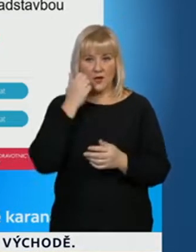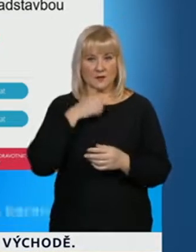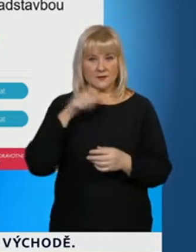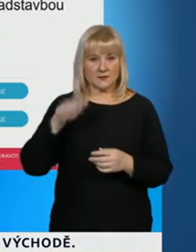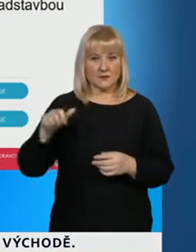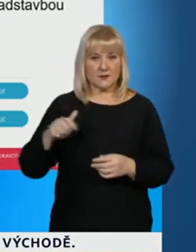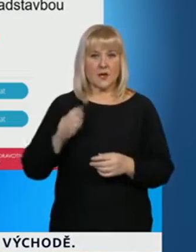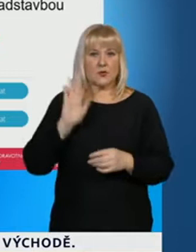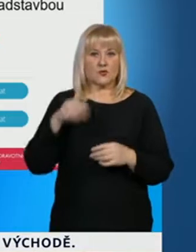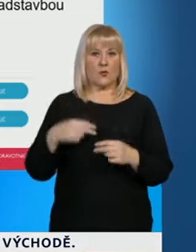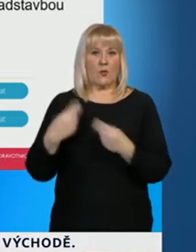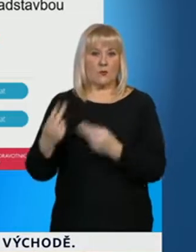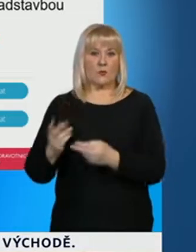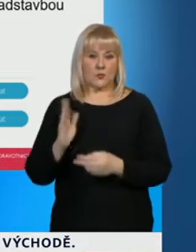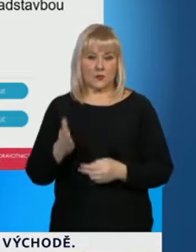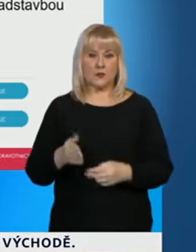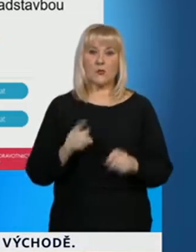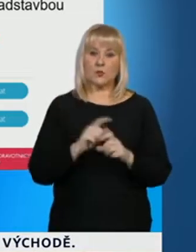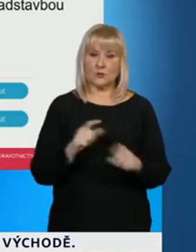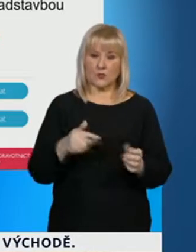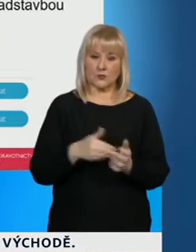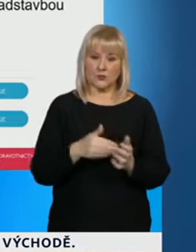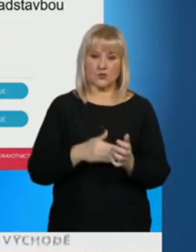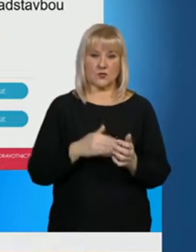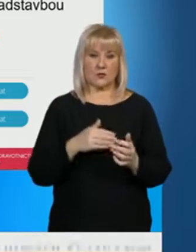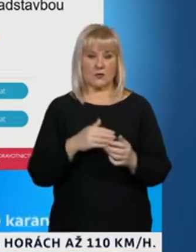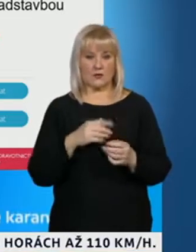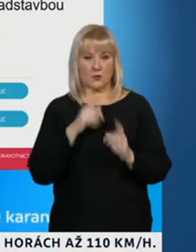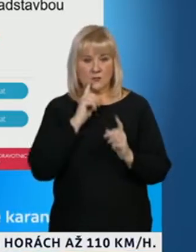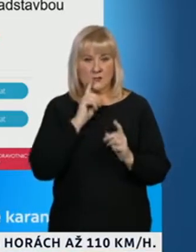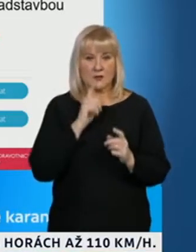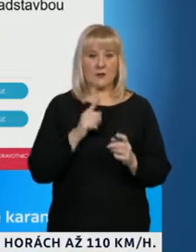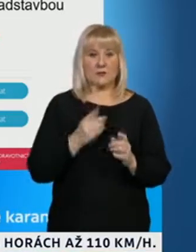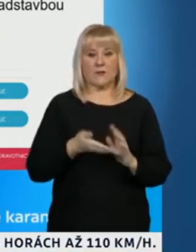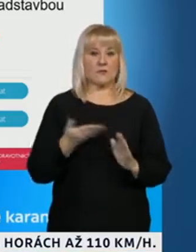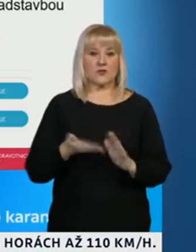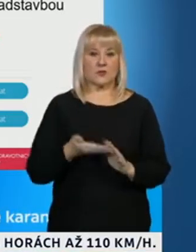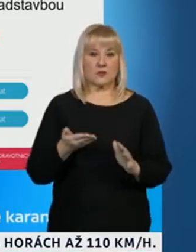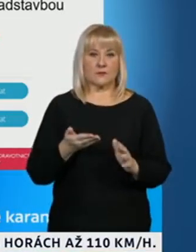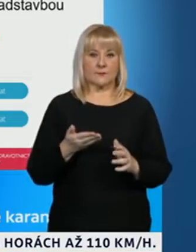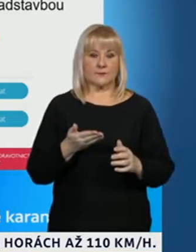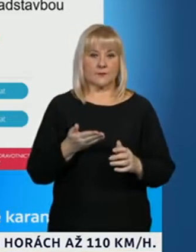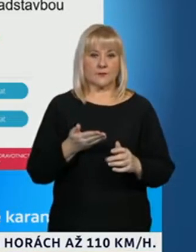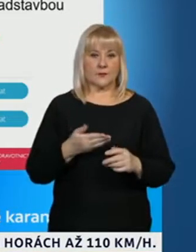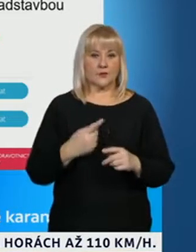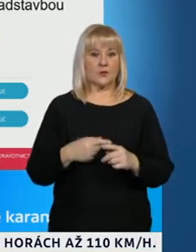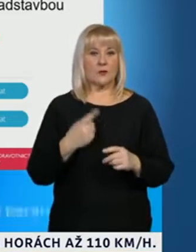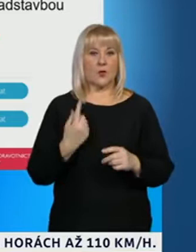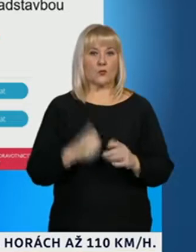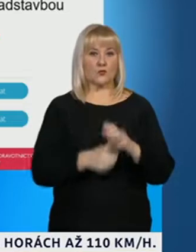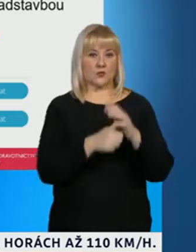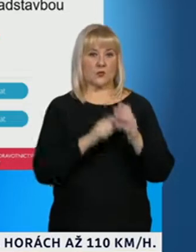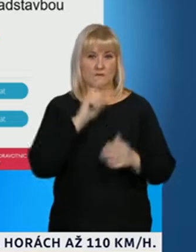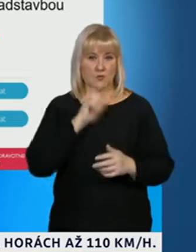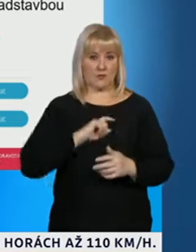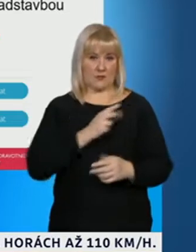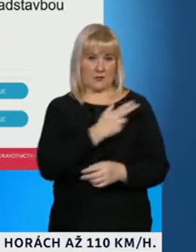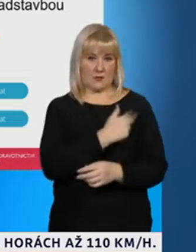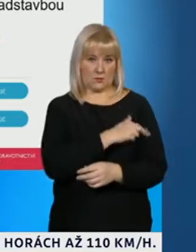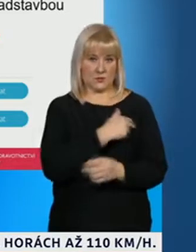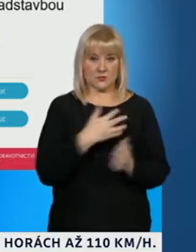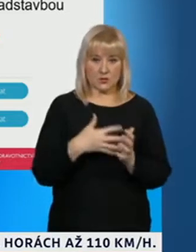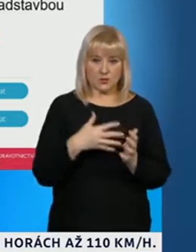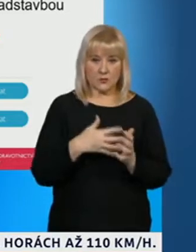aby jsme byli schopni zabezpečit, jak vidíte, konkrétní příklad z ústřední vojenské nemocnice, když se